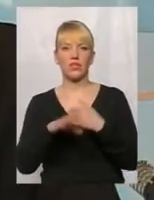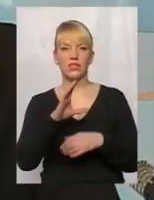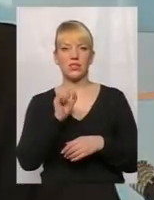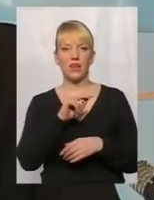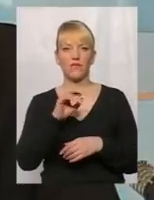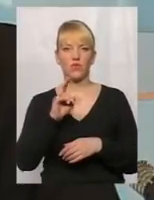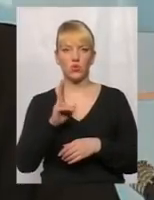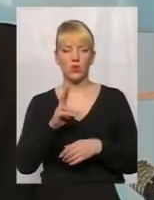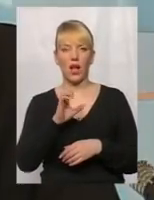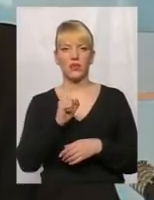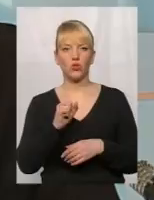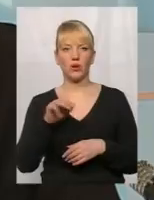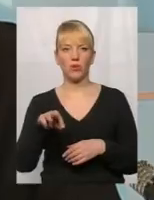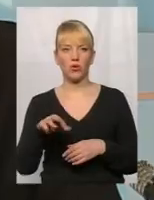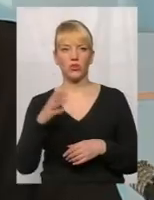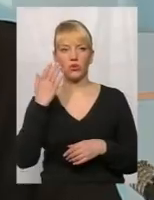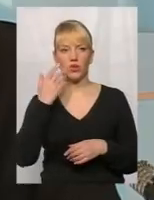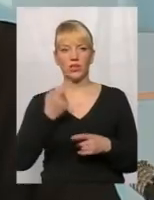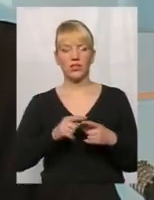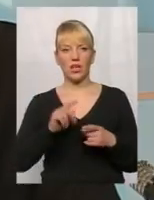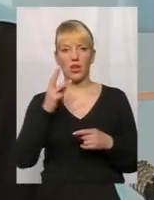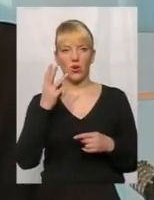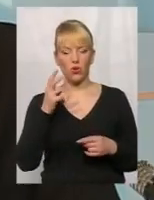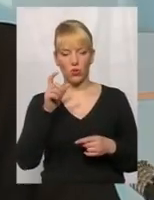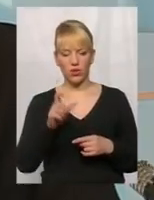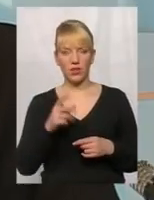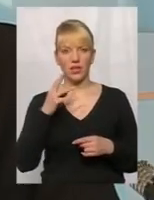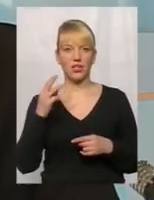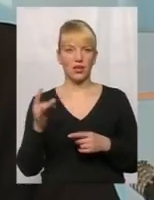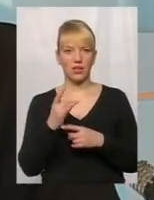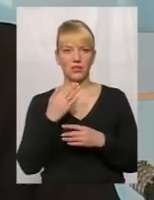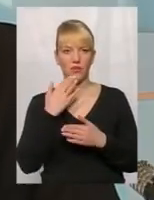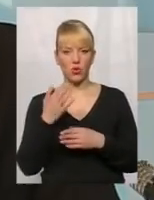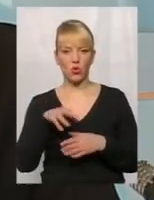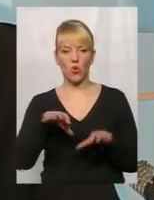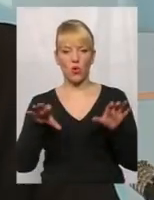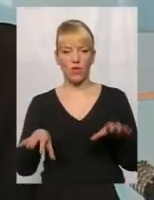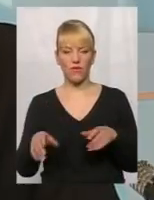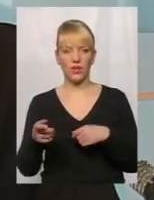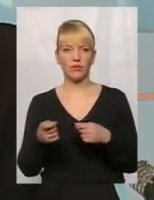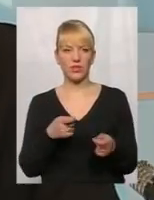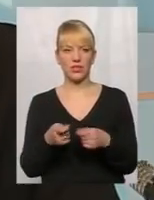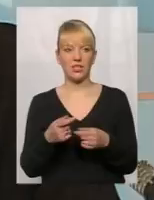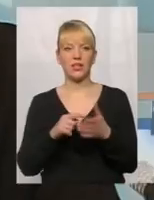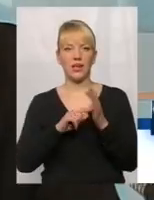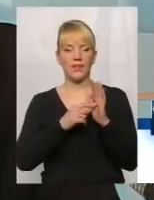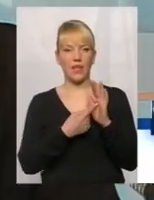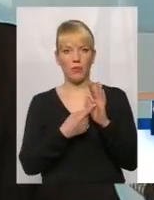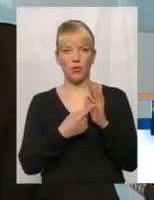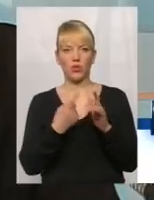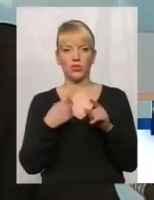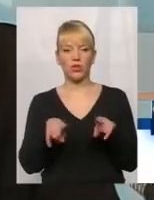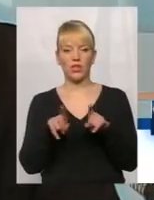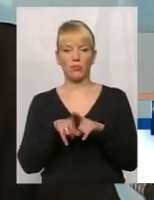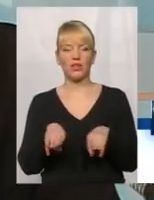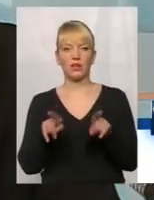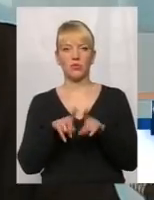І ви знаєте, коли дана людина третій раз звернулася до голови адміністрації, і наполегливо з одним і тим